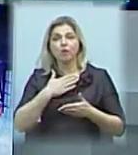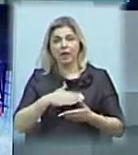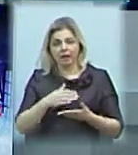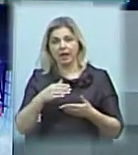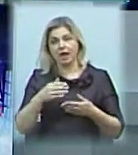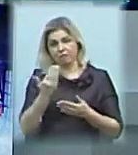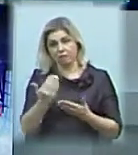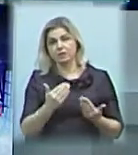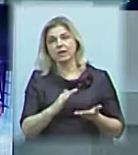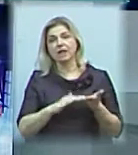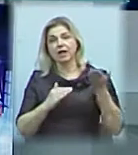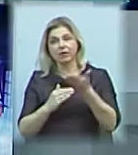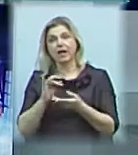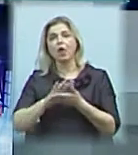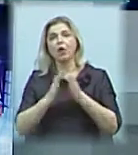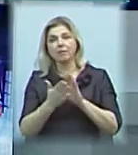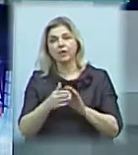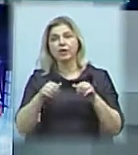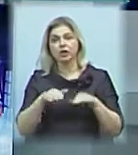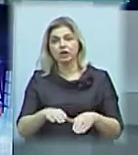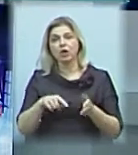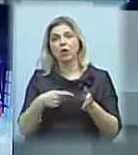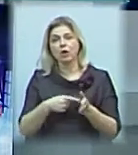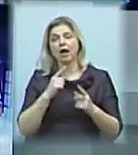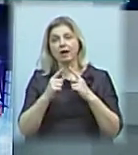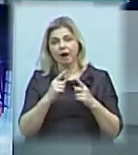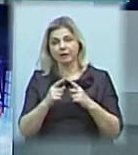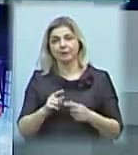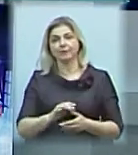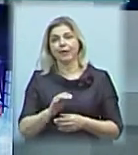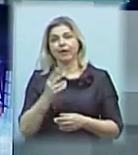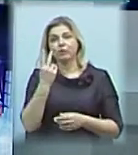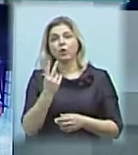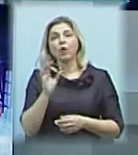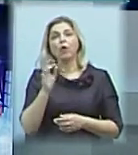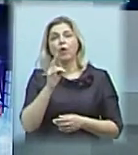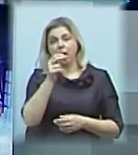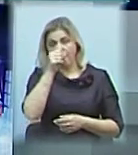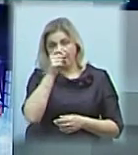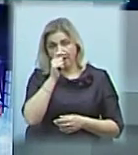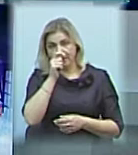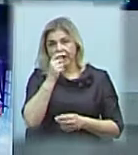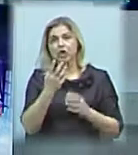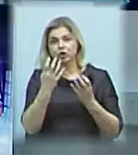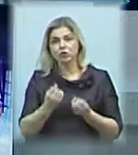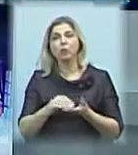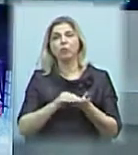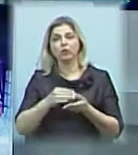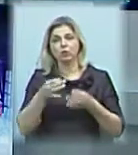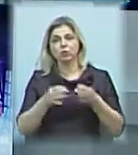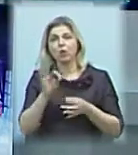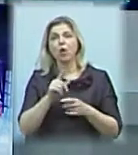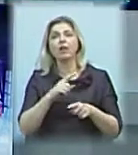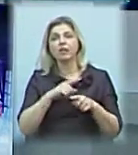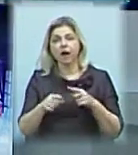Сінкевича та відмінили рішення міськради про припинення повноважень мера. 2 квітня ще одне рішення суду про негайне поновлення